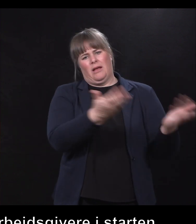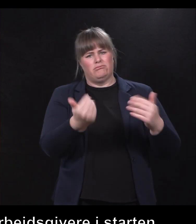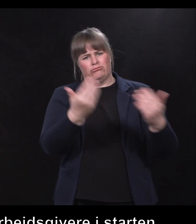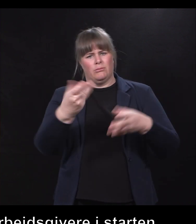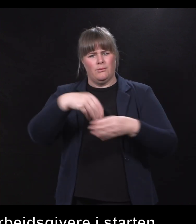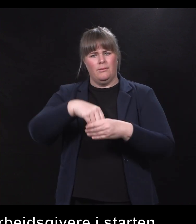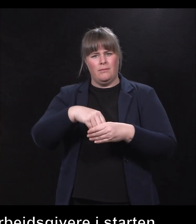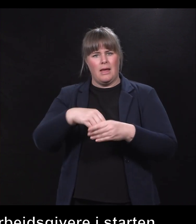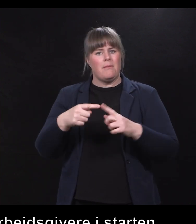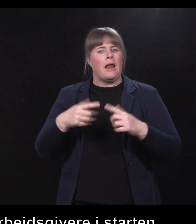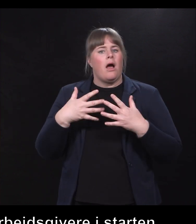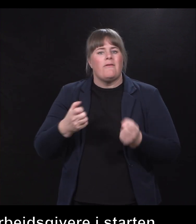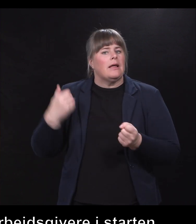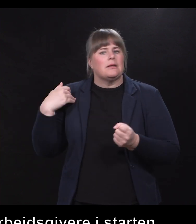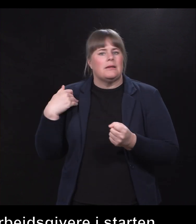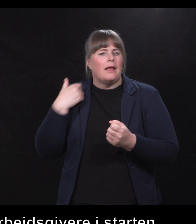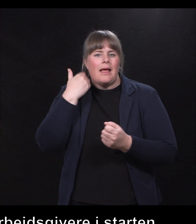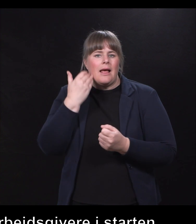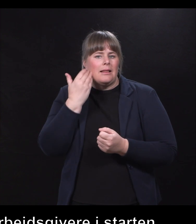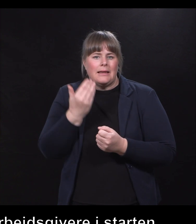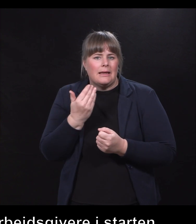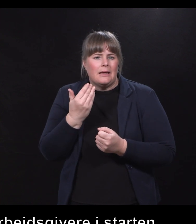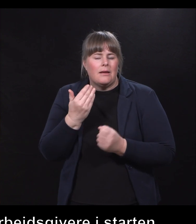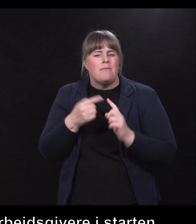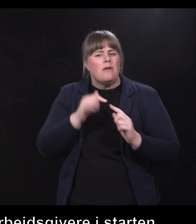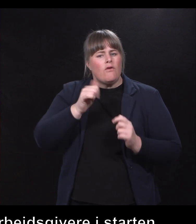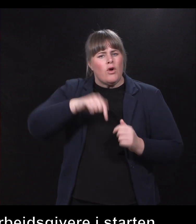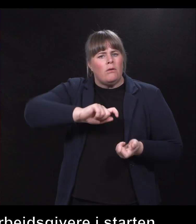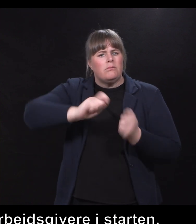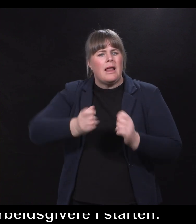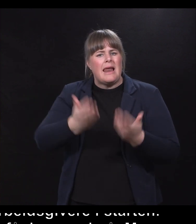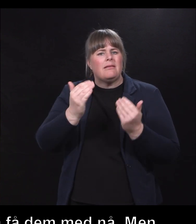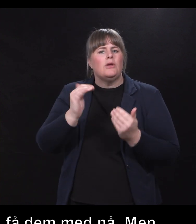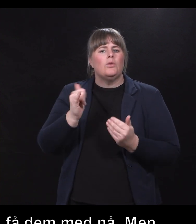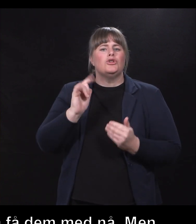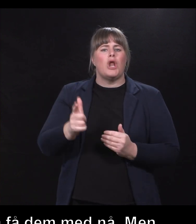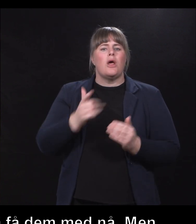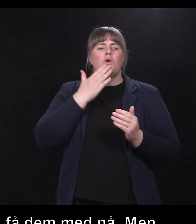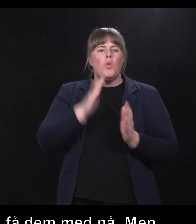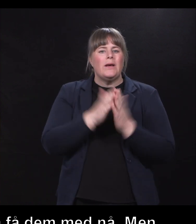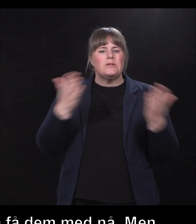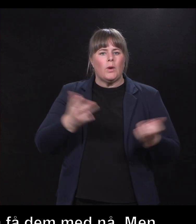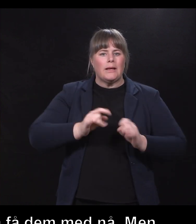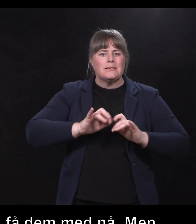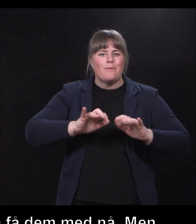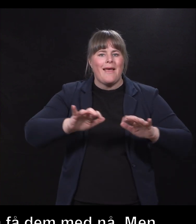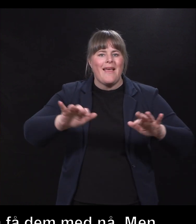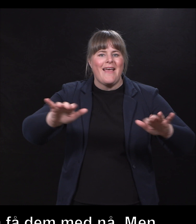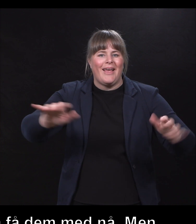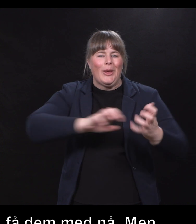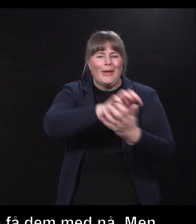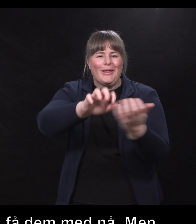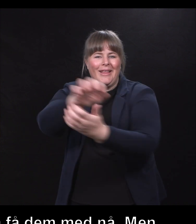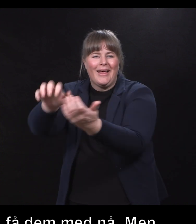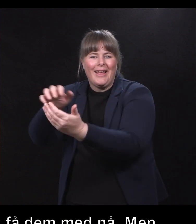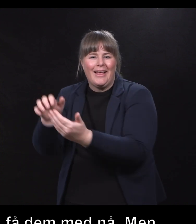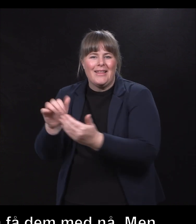spørsmålet hvorfor blir det lett? Det er fordi at de gode historiene sprer seg. så det er kjempeviktig. Så når man gjør gode ting, så da